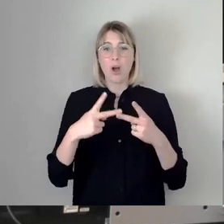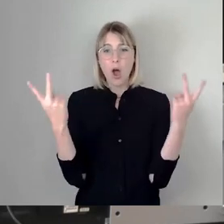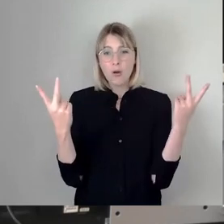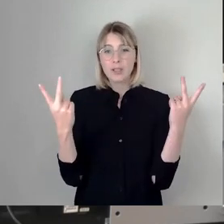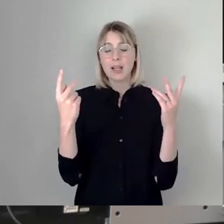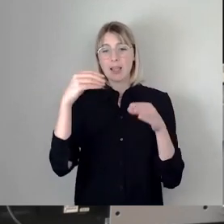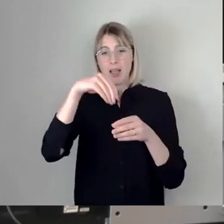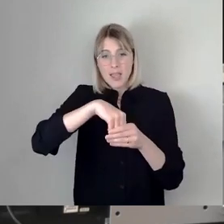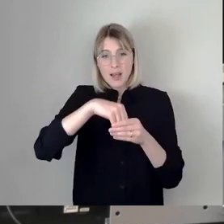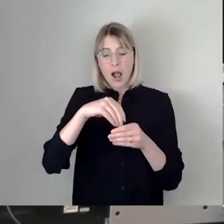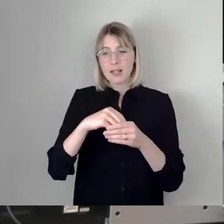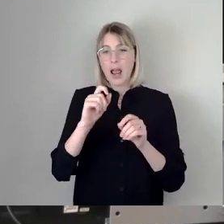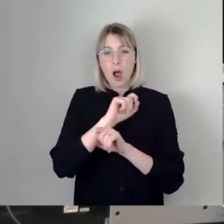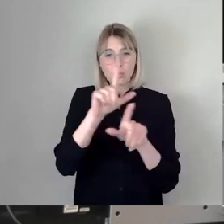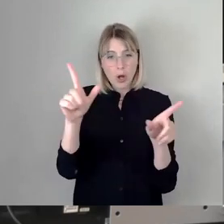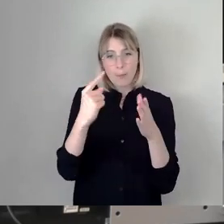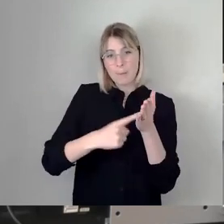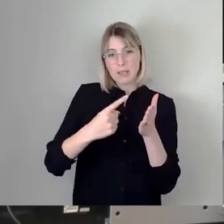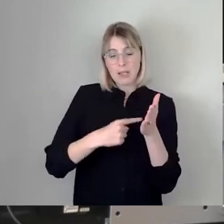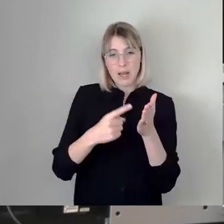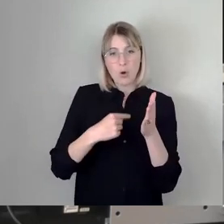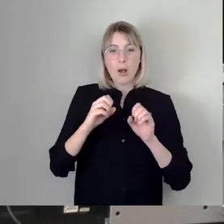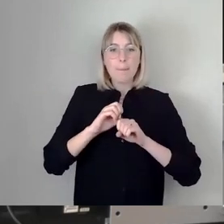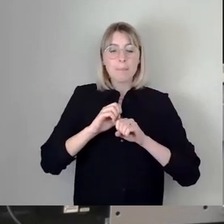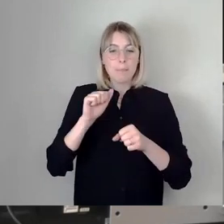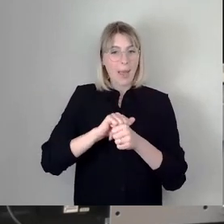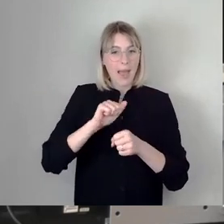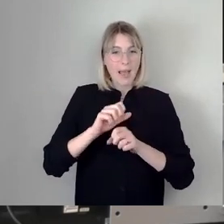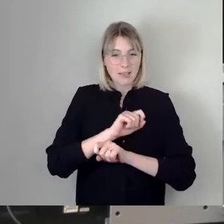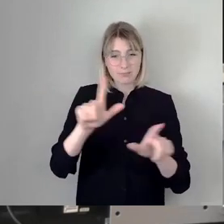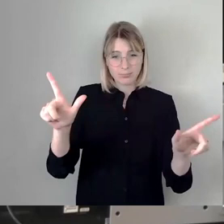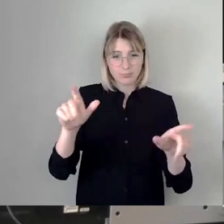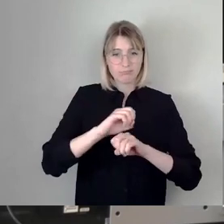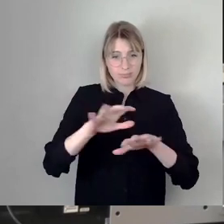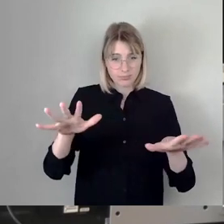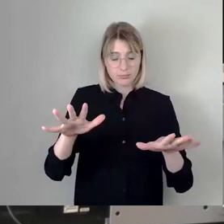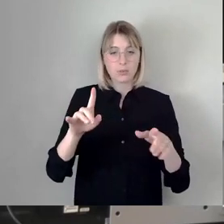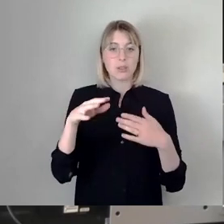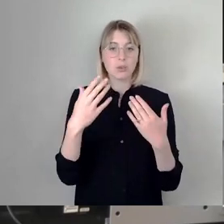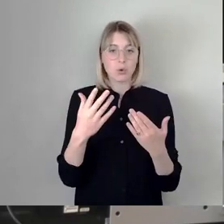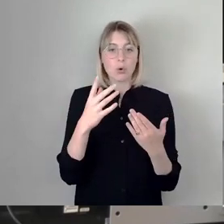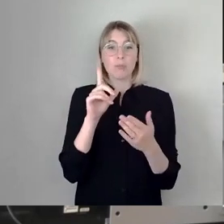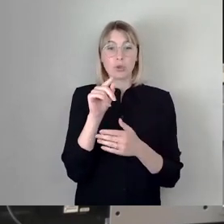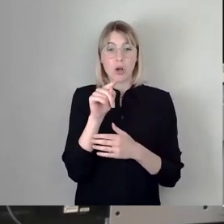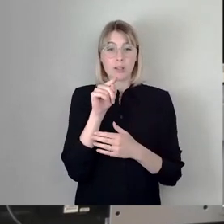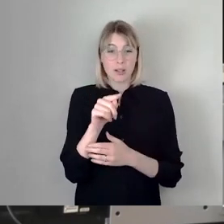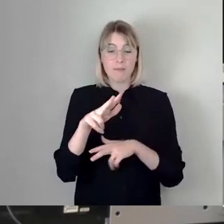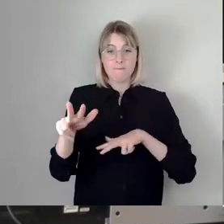Ausschreibungsbedingungen in der Presse vorkam und damit eigentlich auch aus Sicht der Verwaltung